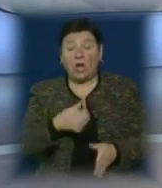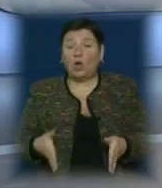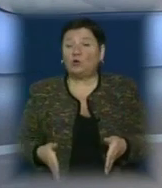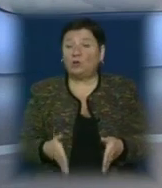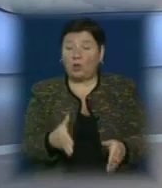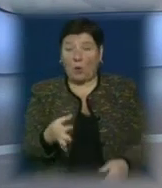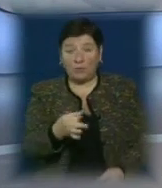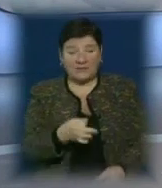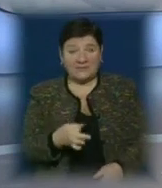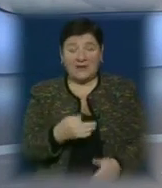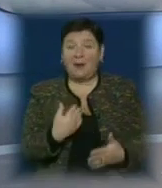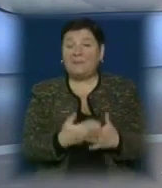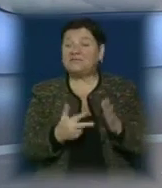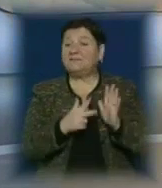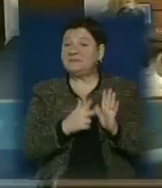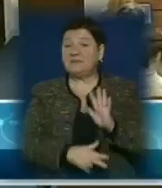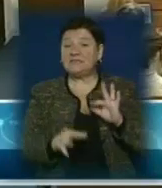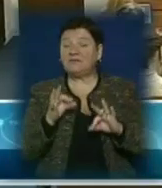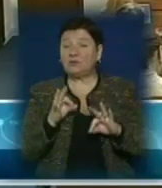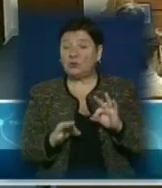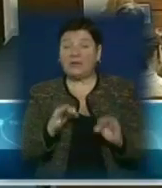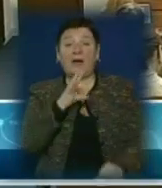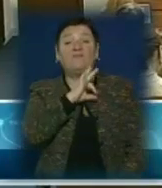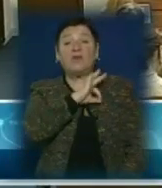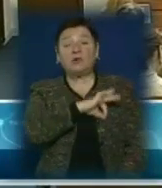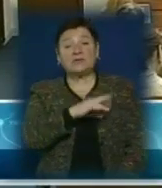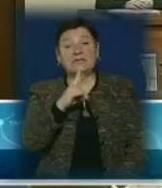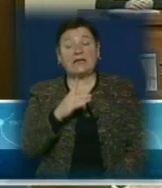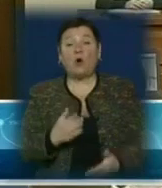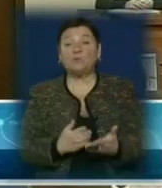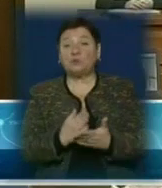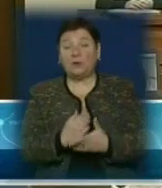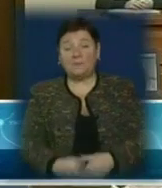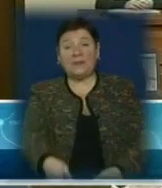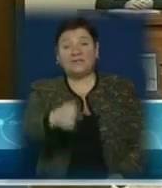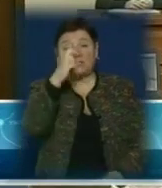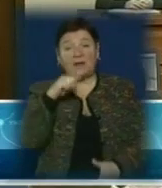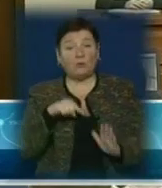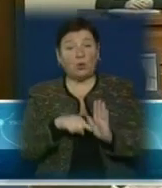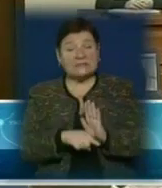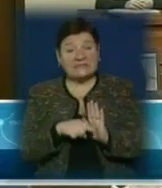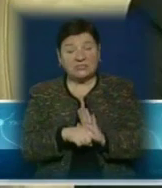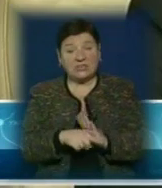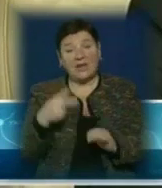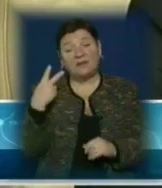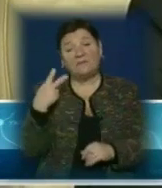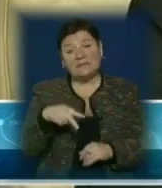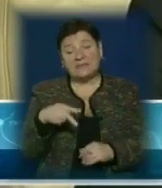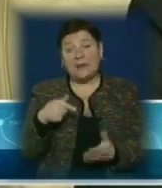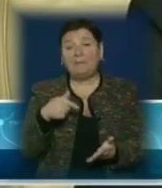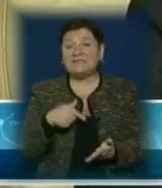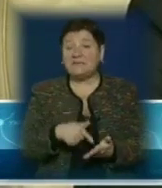області. Майже 80% використано на обслуговування доріг державного значення, 20 – місцевого.